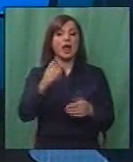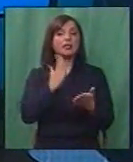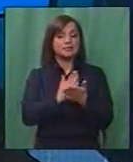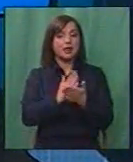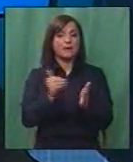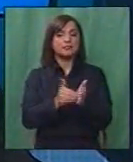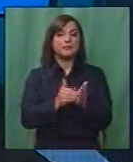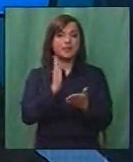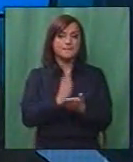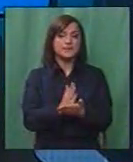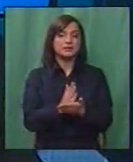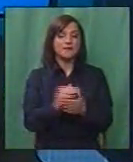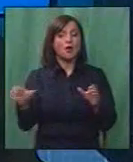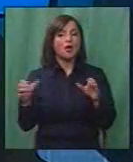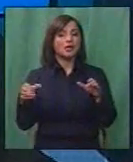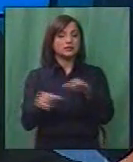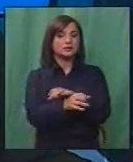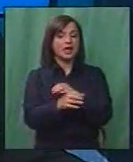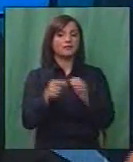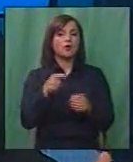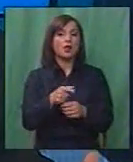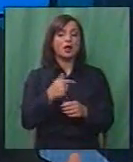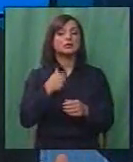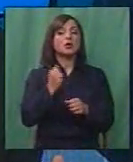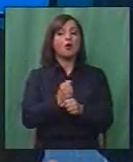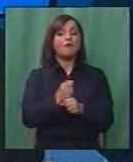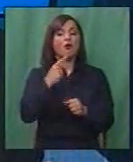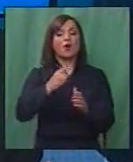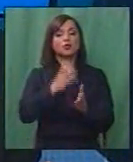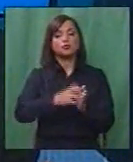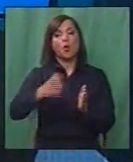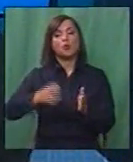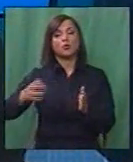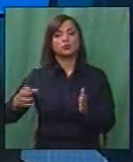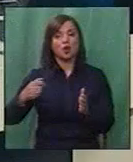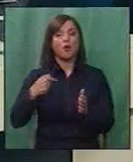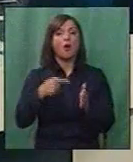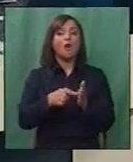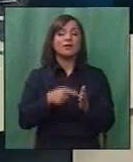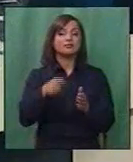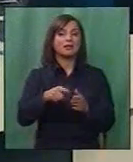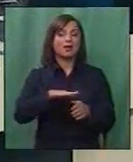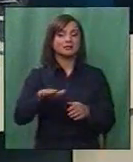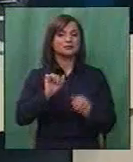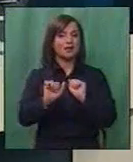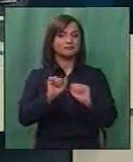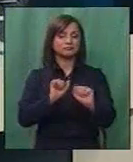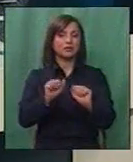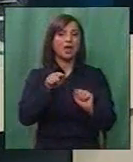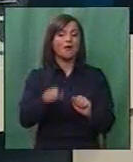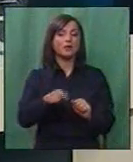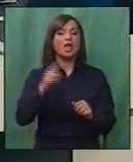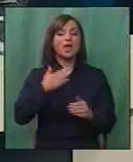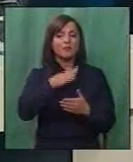тој треба да биде во притвор. Значи, постапката долго трае за ваќов тип на случаја. Факт педофилијата е